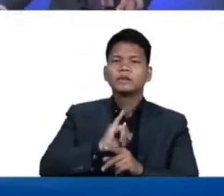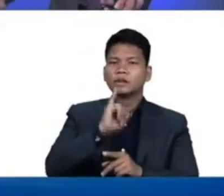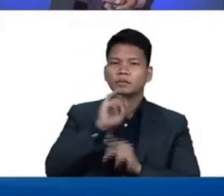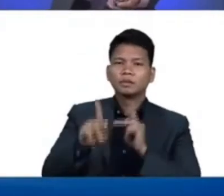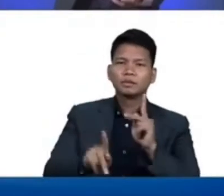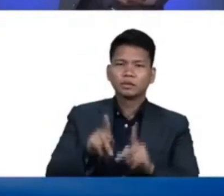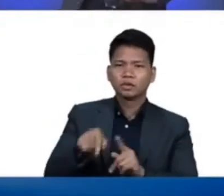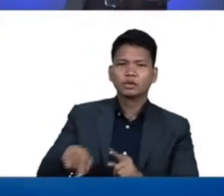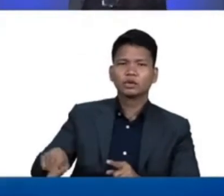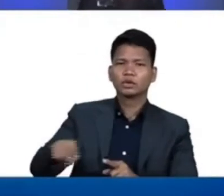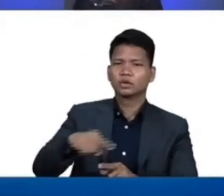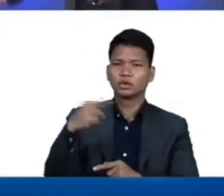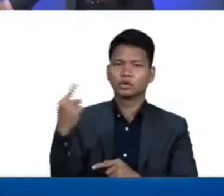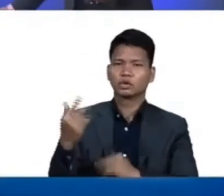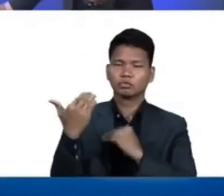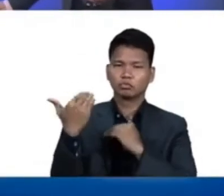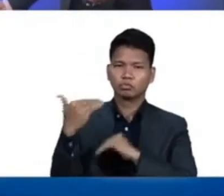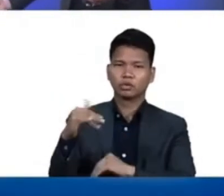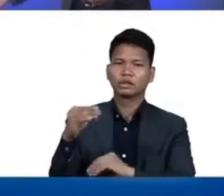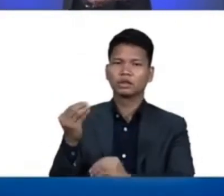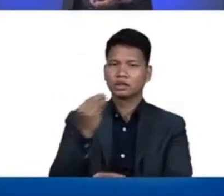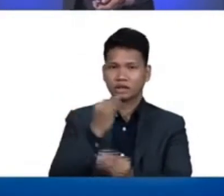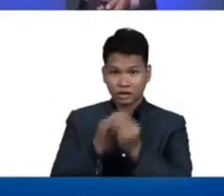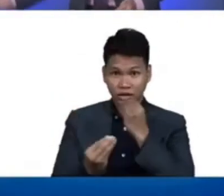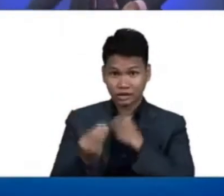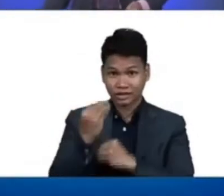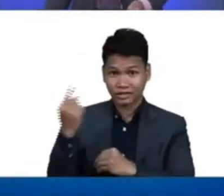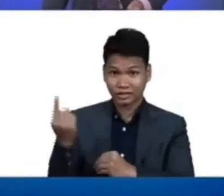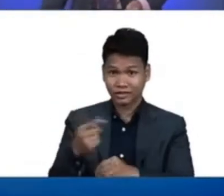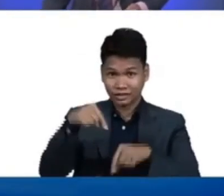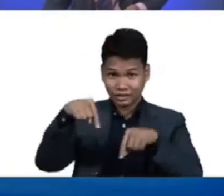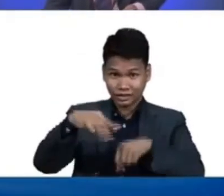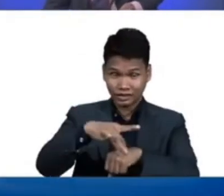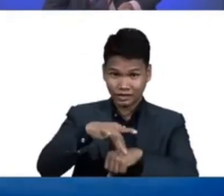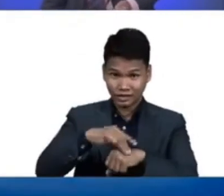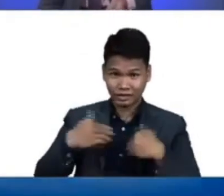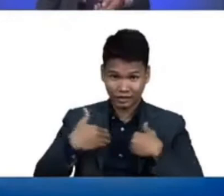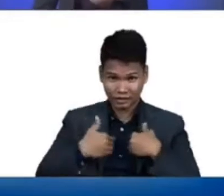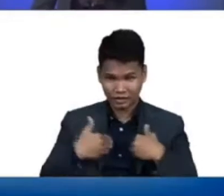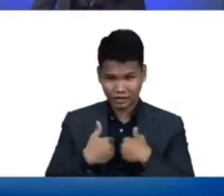eat among all the animals that are on the earth among